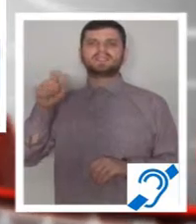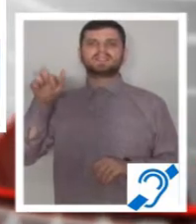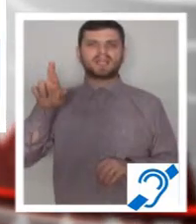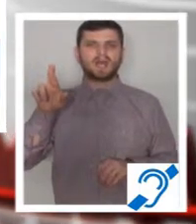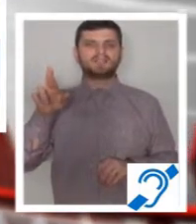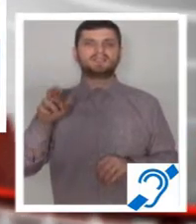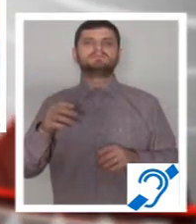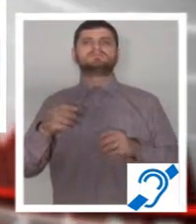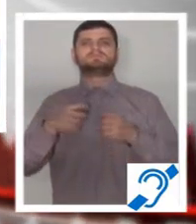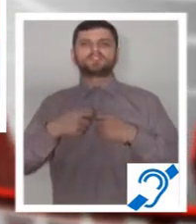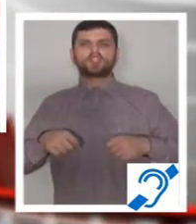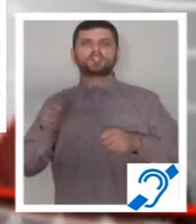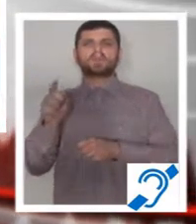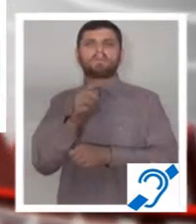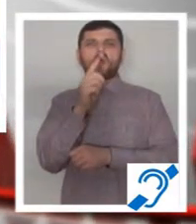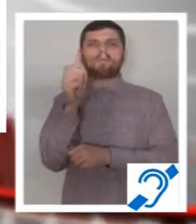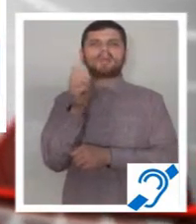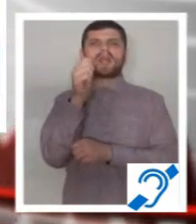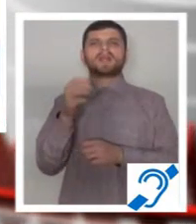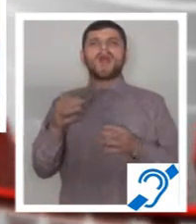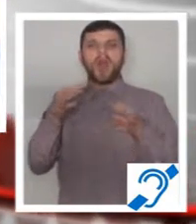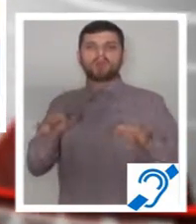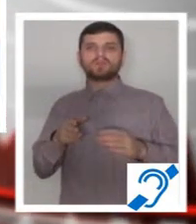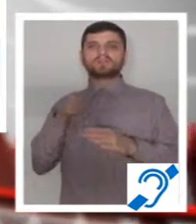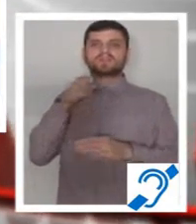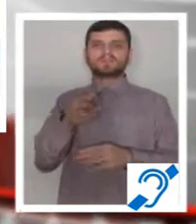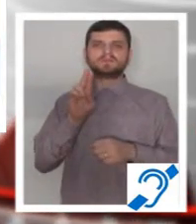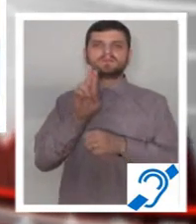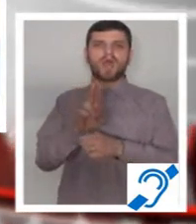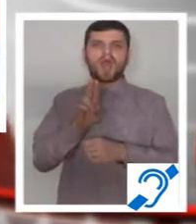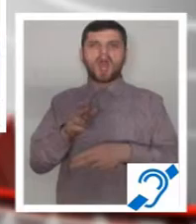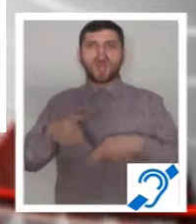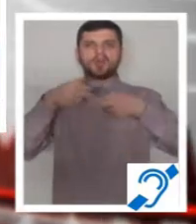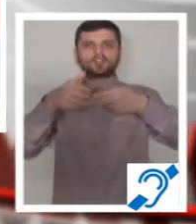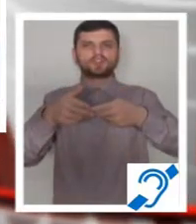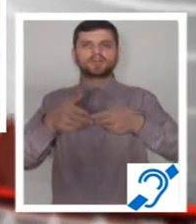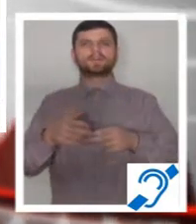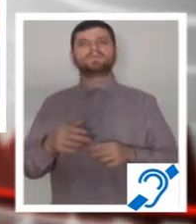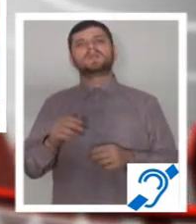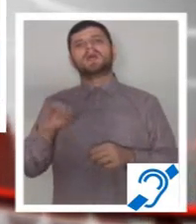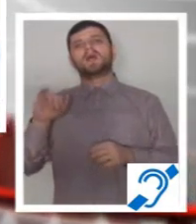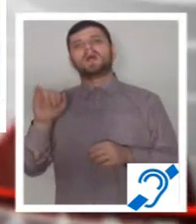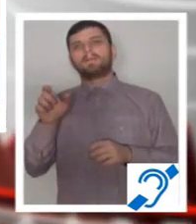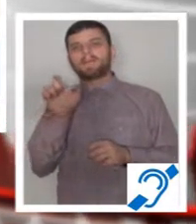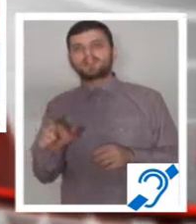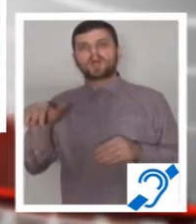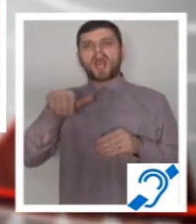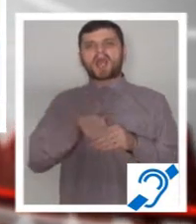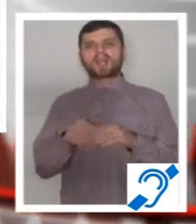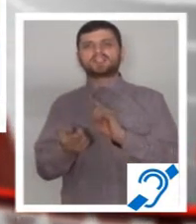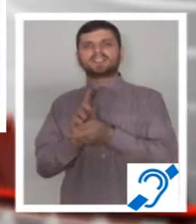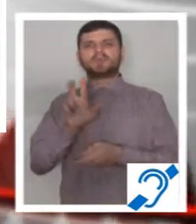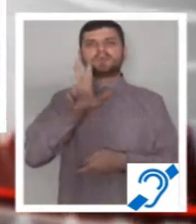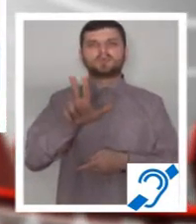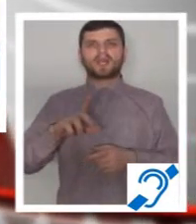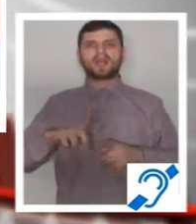toți pompierii disponibili în zona au fost mobilizați la intervenție. Lucrătorii din Schimbul 3 au fost evacuați, iar 8 dintre ei au avut nevoie